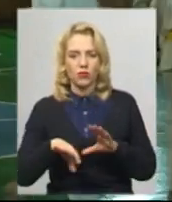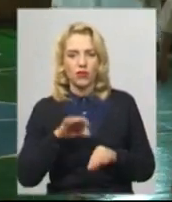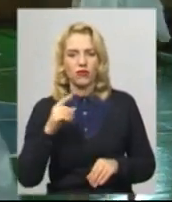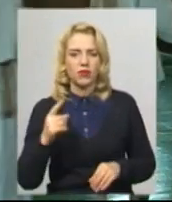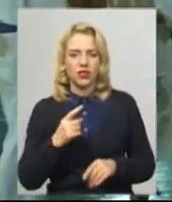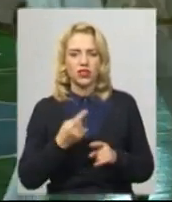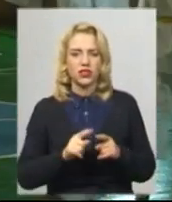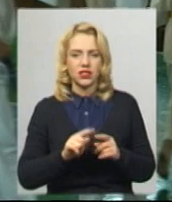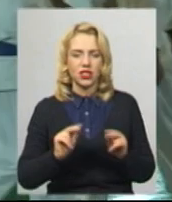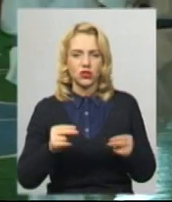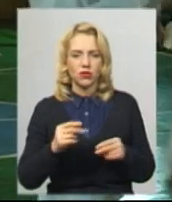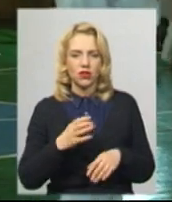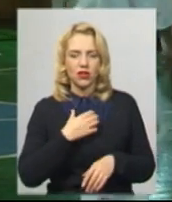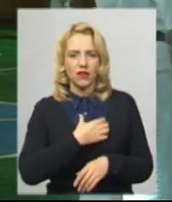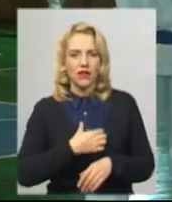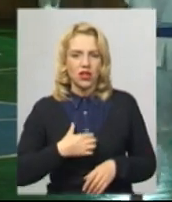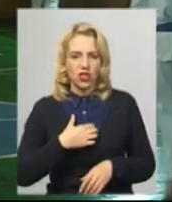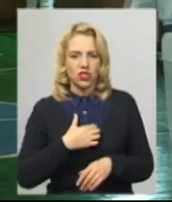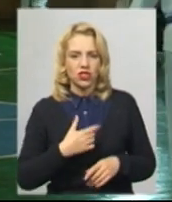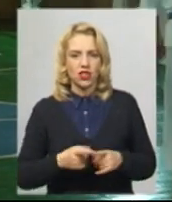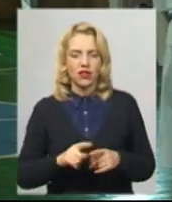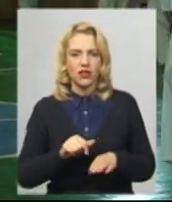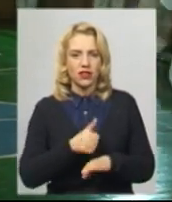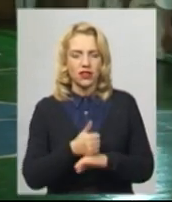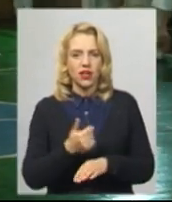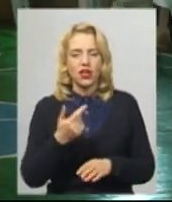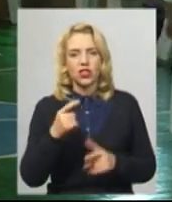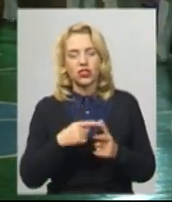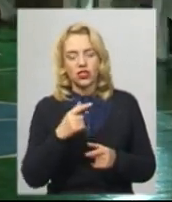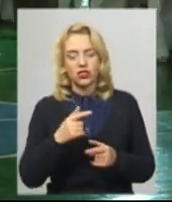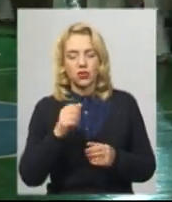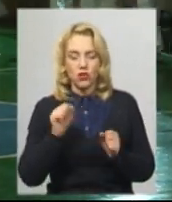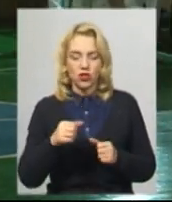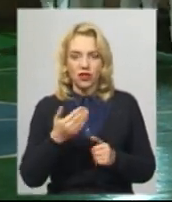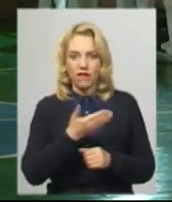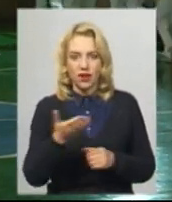чемпіонат архівважливий. Тут, знаєте, всі, коли нас питають, чи ви зможете там перемогти,